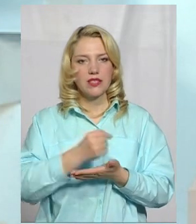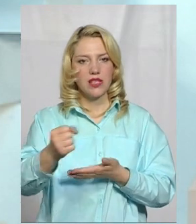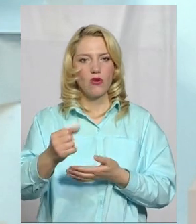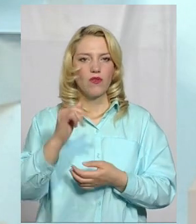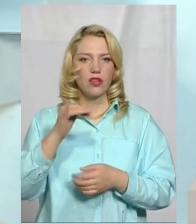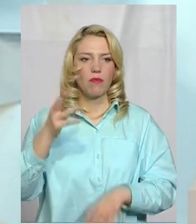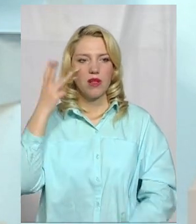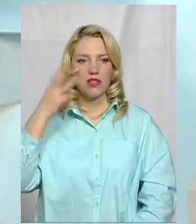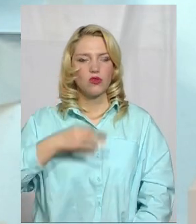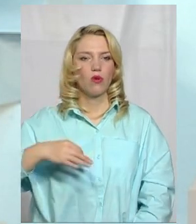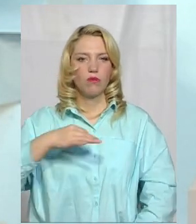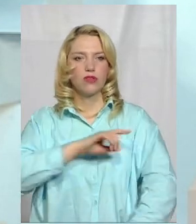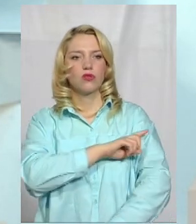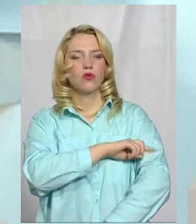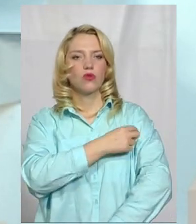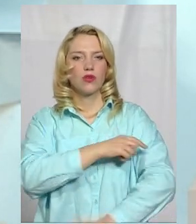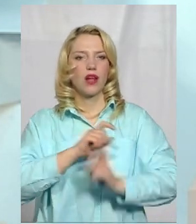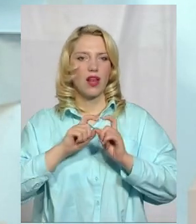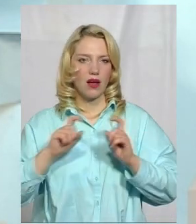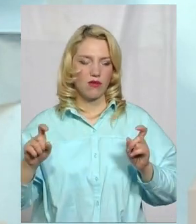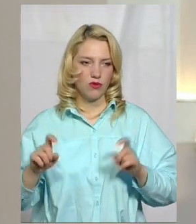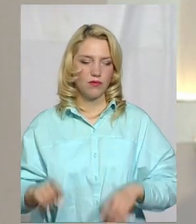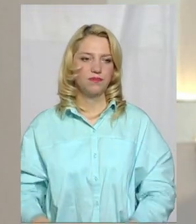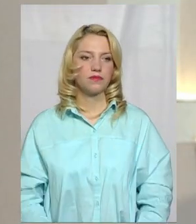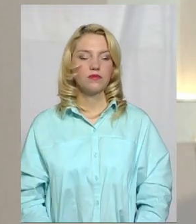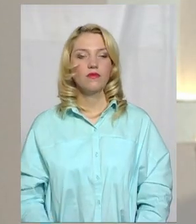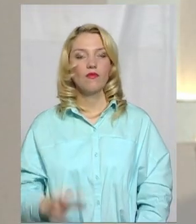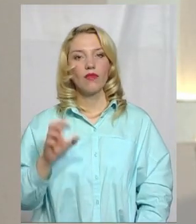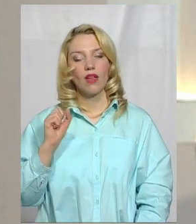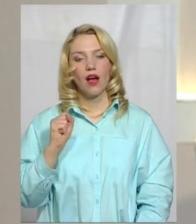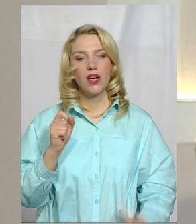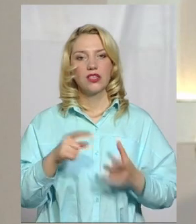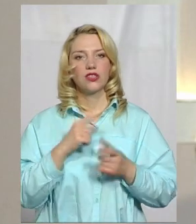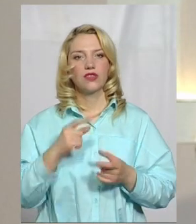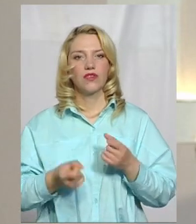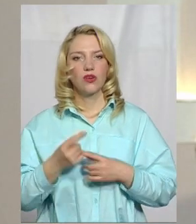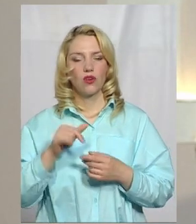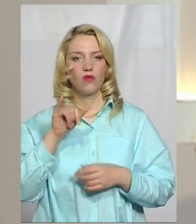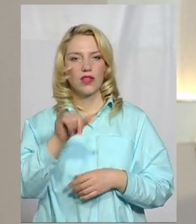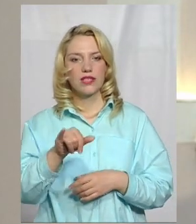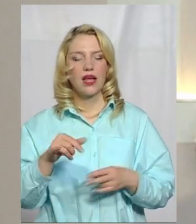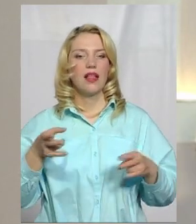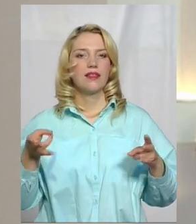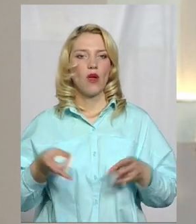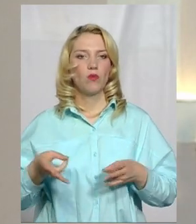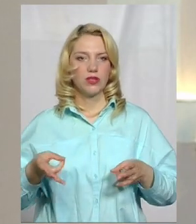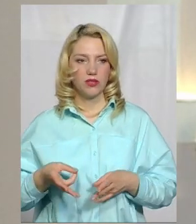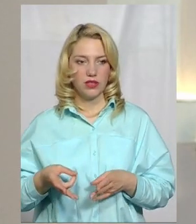до нас Хмельницьку обласну дитячу лікарню. А виникає у вас необхідність